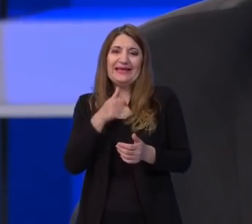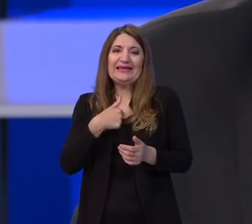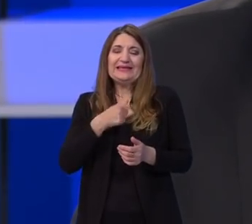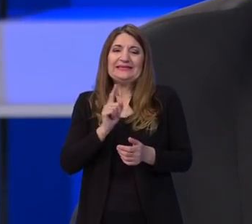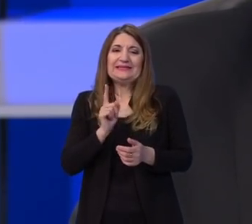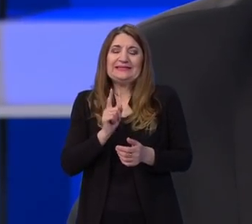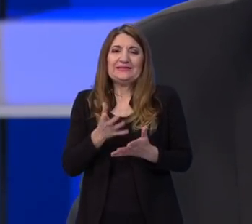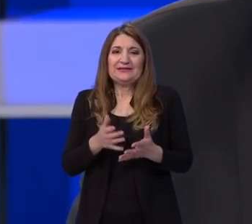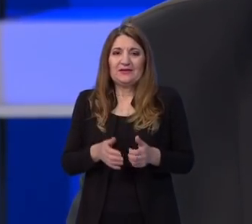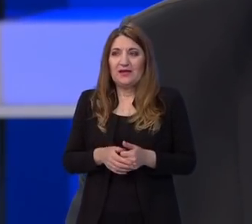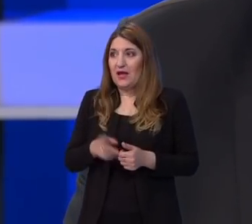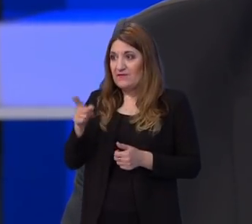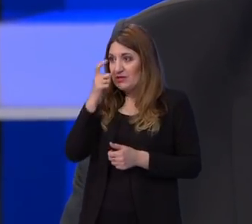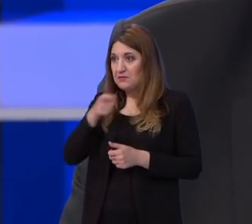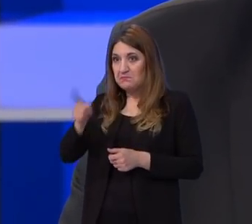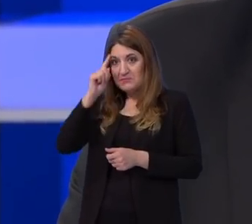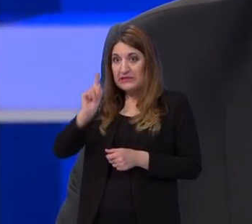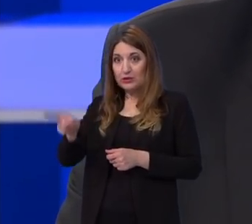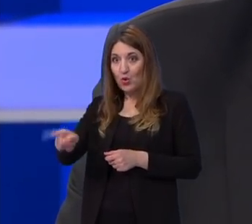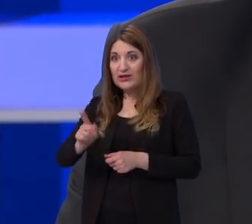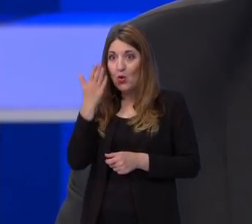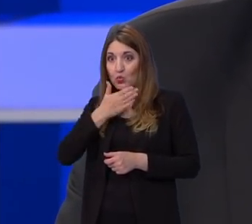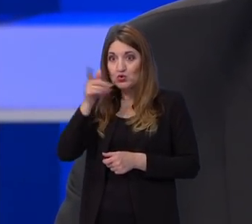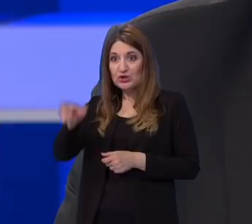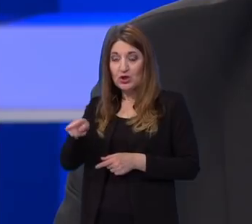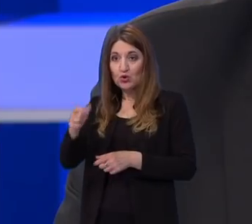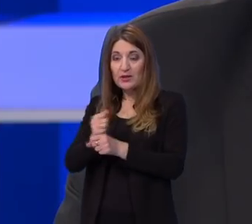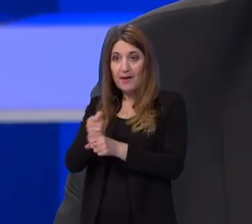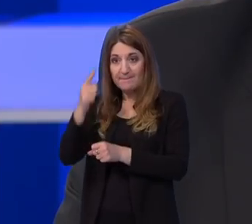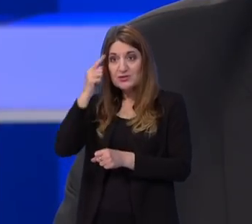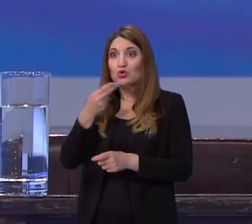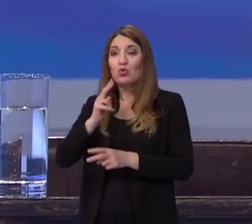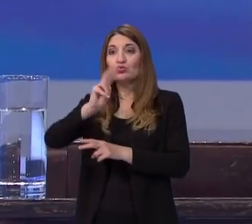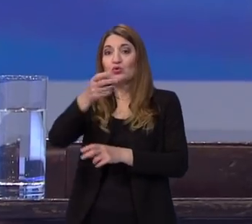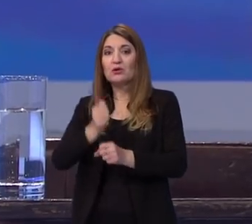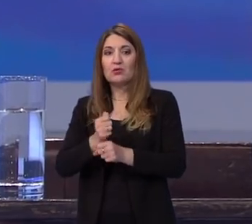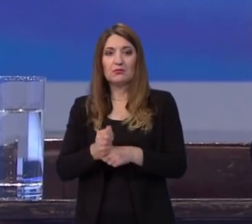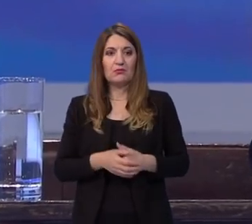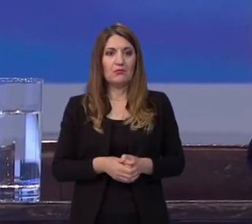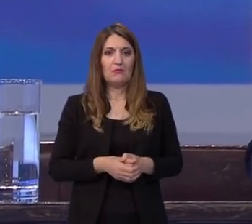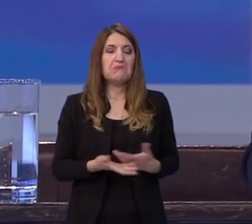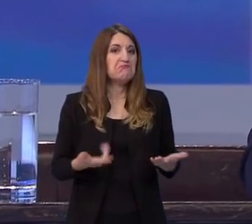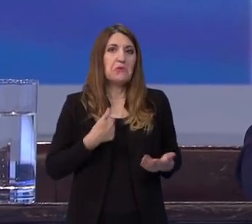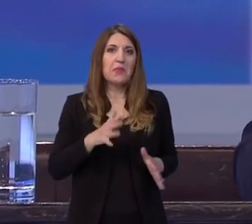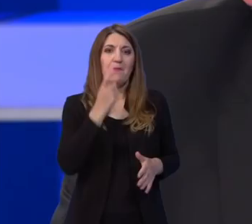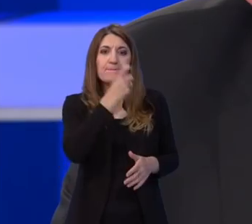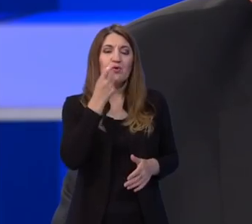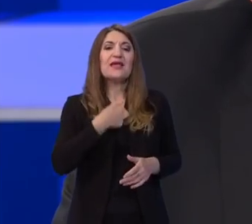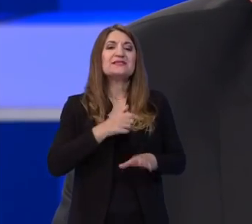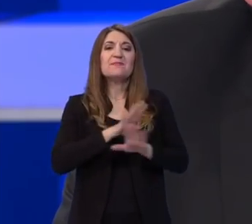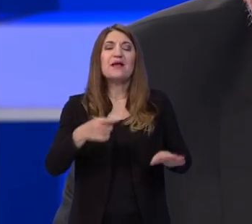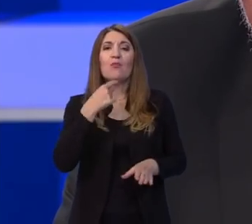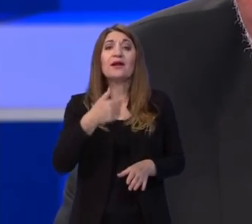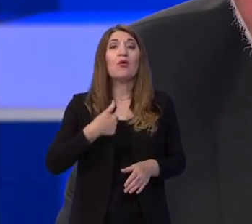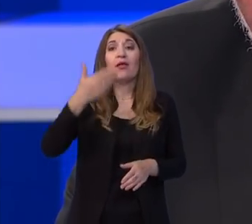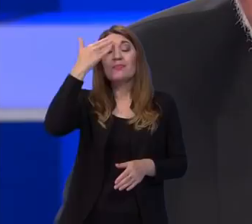Prosite, vi pak sumnjate da je to bio učenik ili učenica? Što da je to bio? Da je to netko od učenika. Pa ja ne sumnjam u ništo. Ja sam samo rekao da